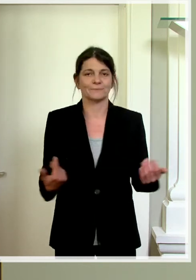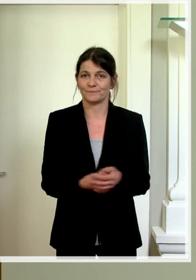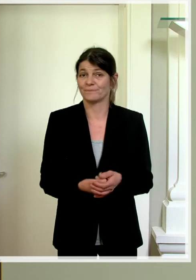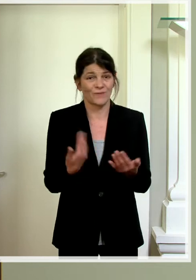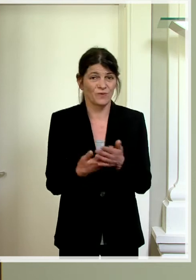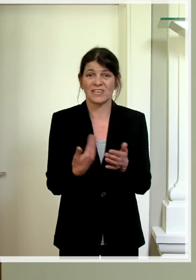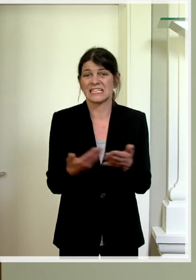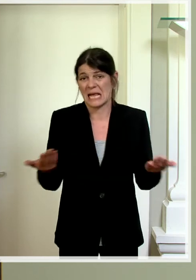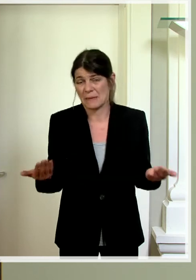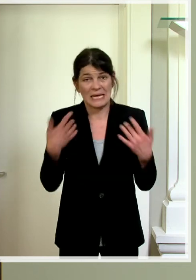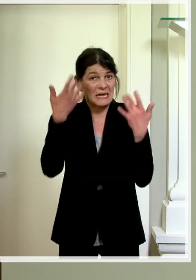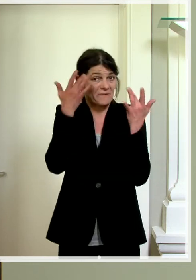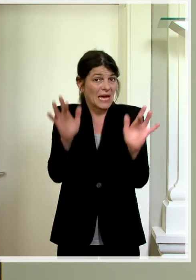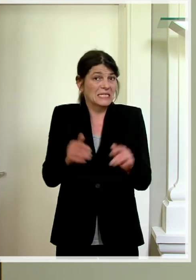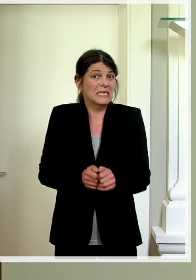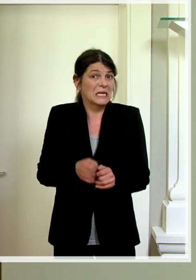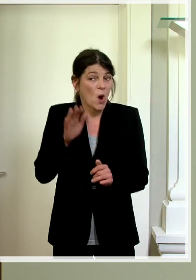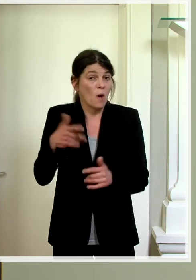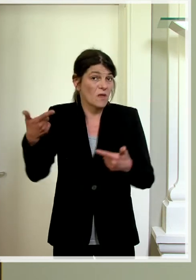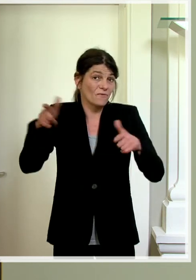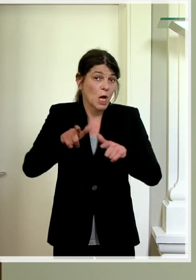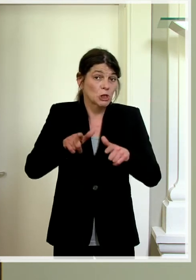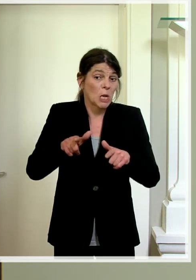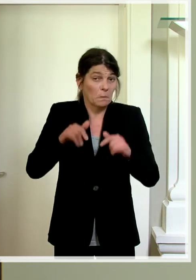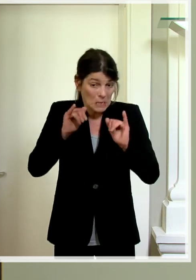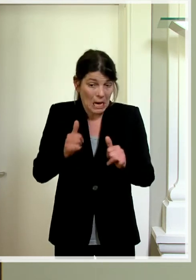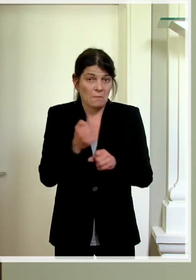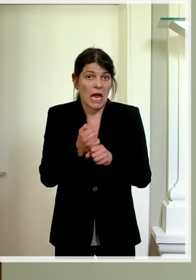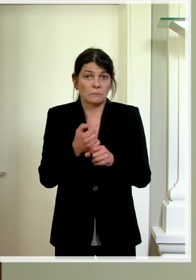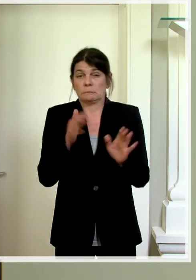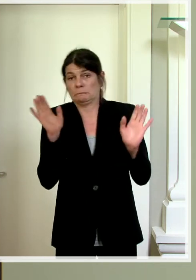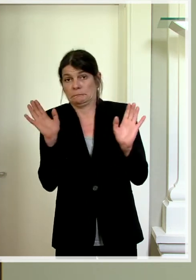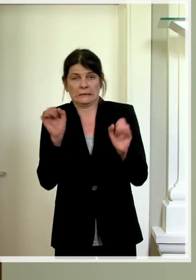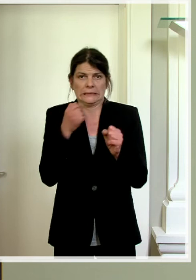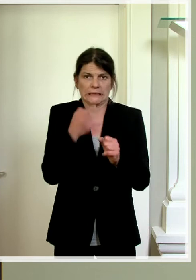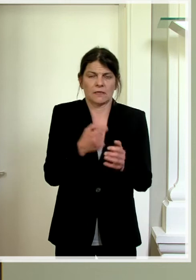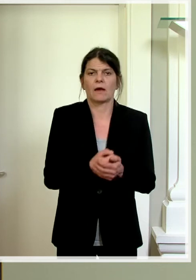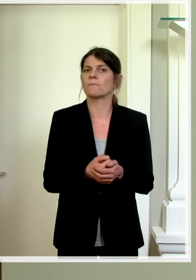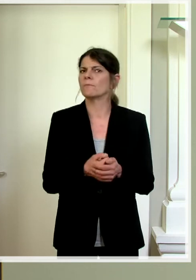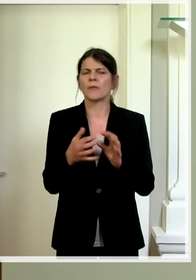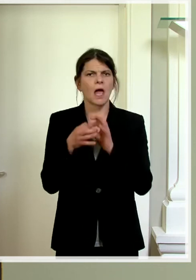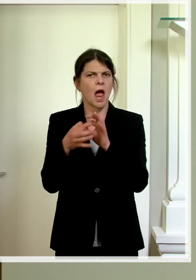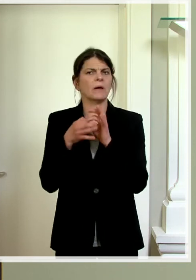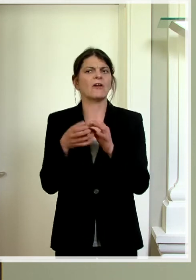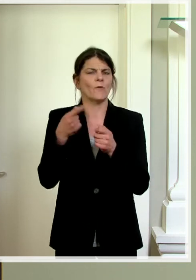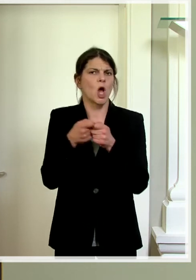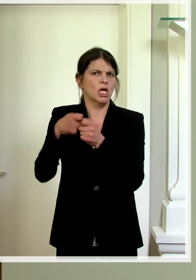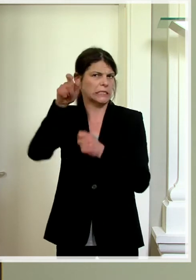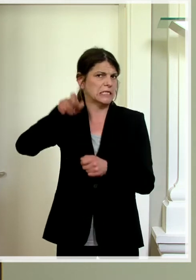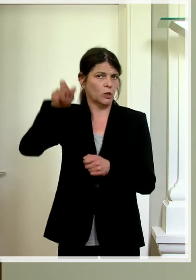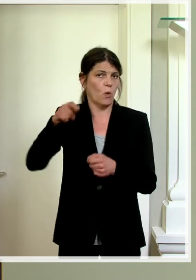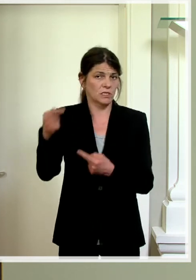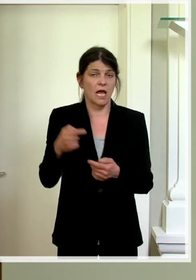Und so weiss ich nicht, ob eine Veranstaltung dann konkret stattfindet oder nicht. Das hängt von den Organisatoren ab. Oder